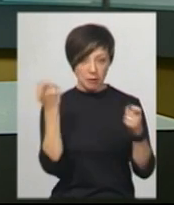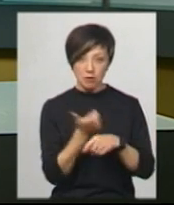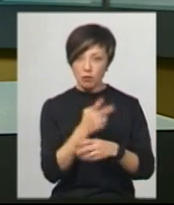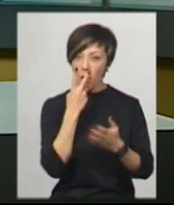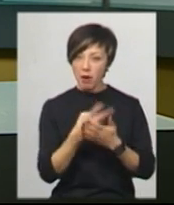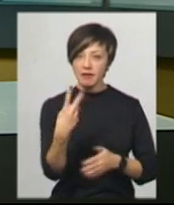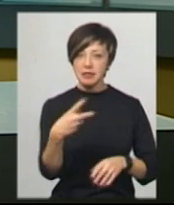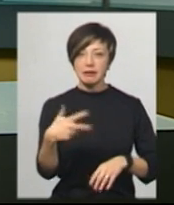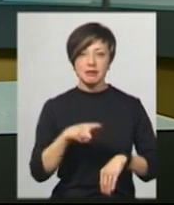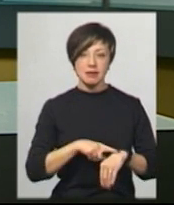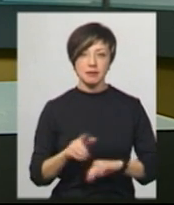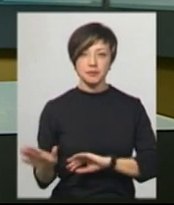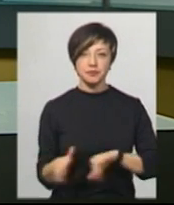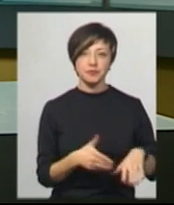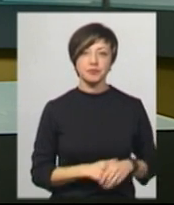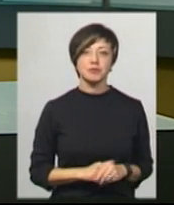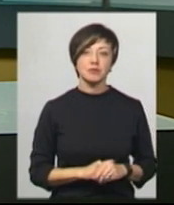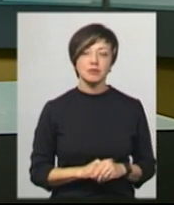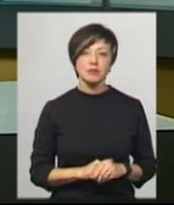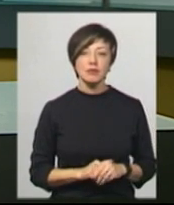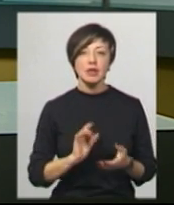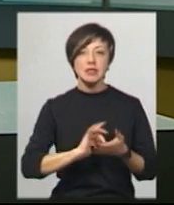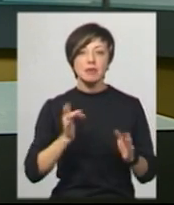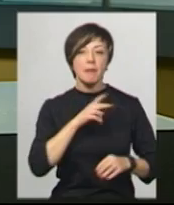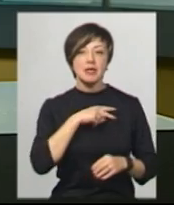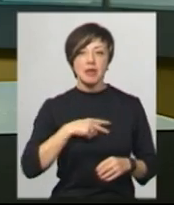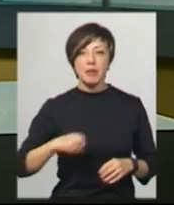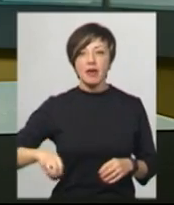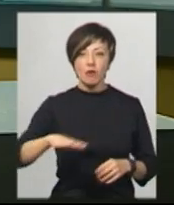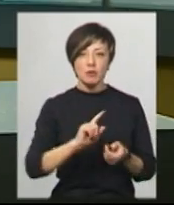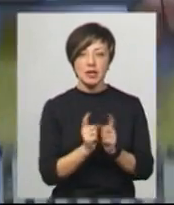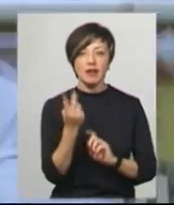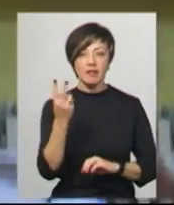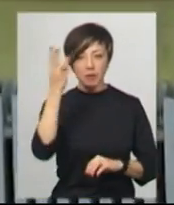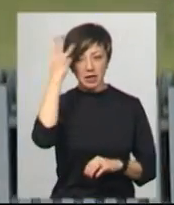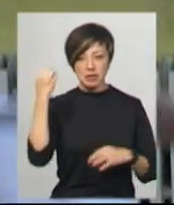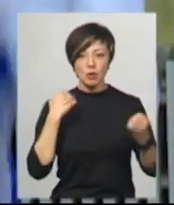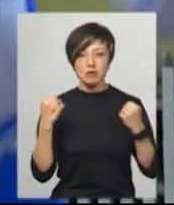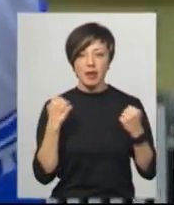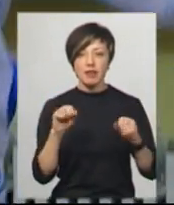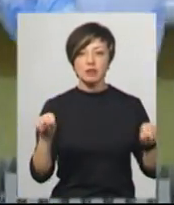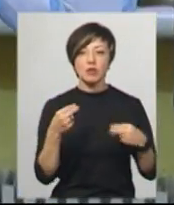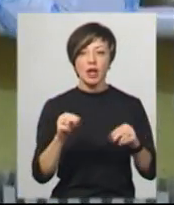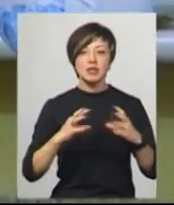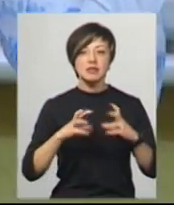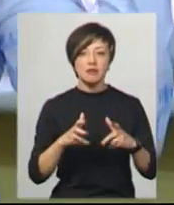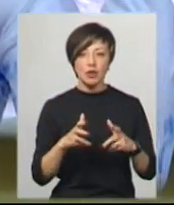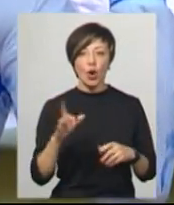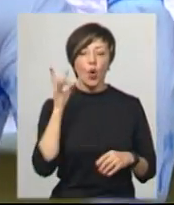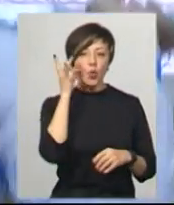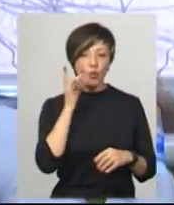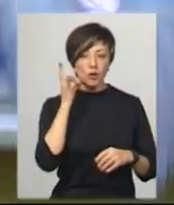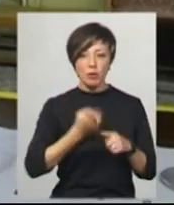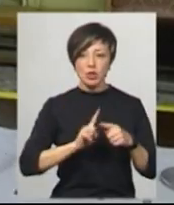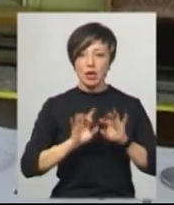побачите о 20.30. Срібними призерами Європи стали дві хмельницькі спортсменки на Чемпіонаті світу в Румунії.